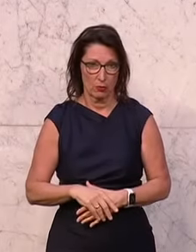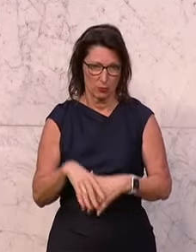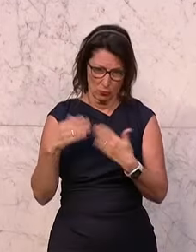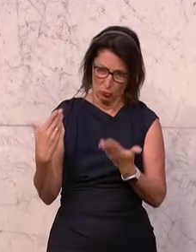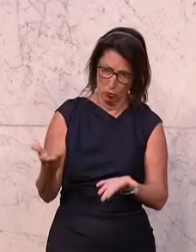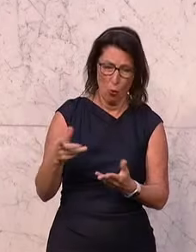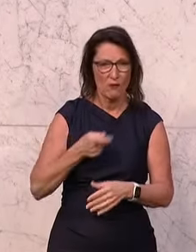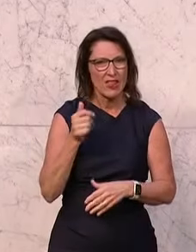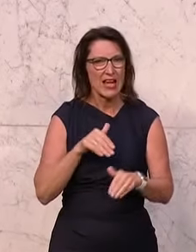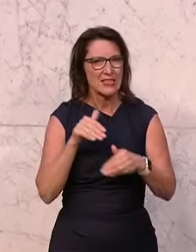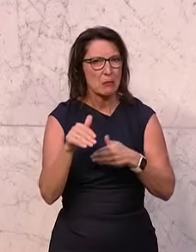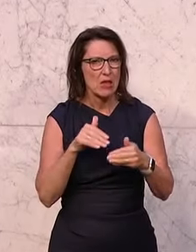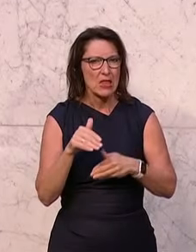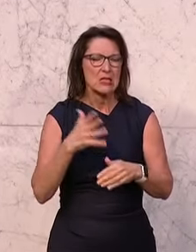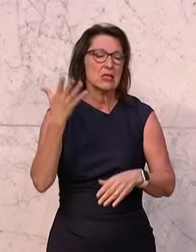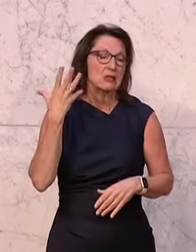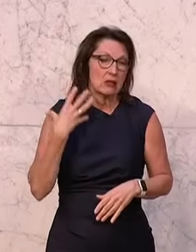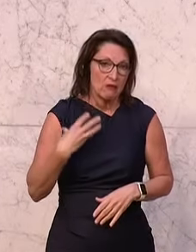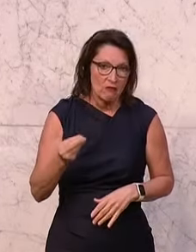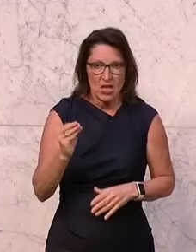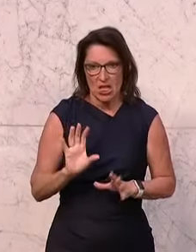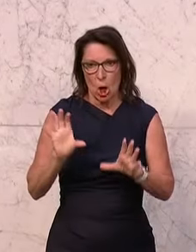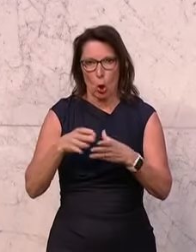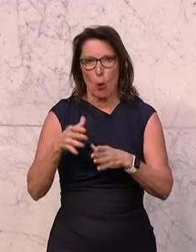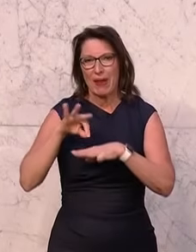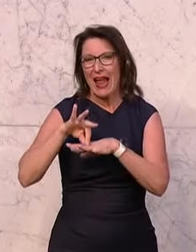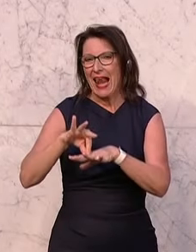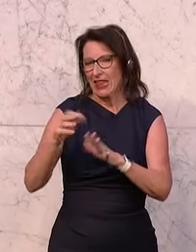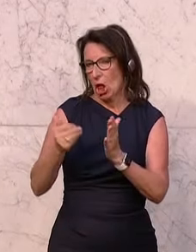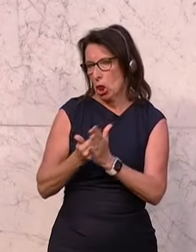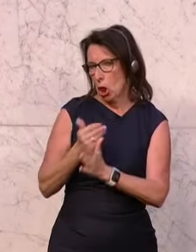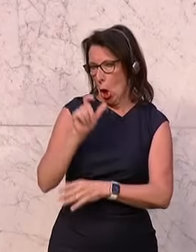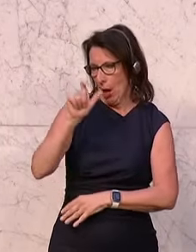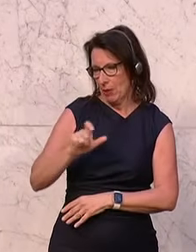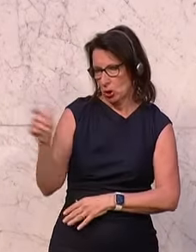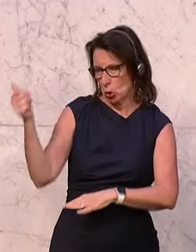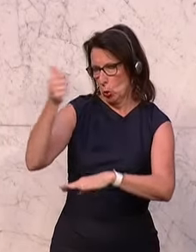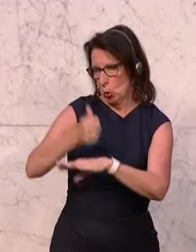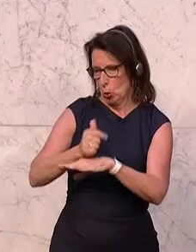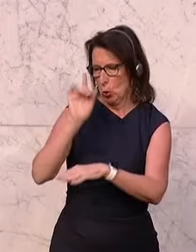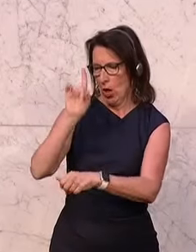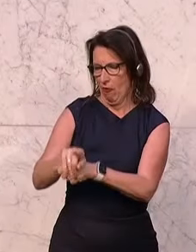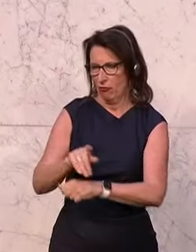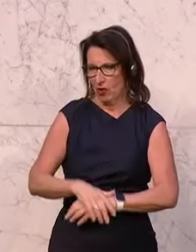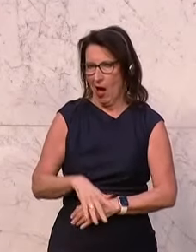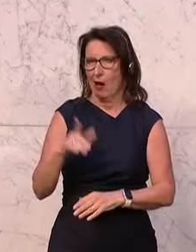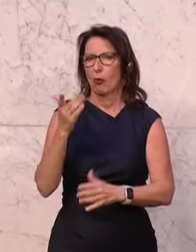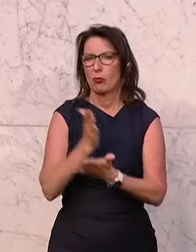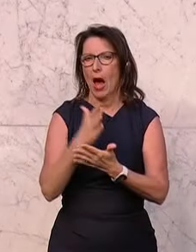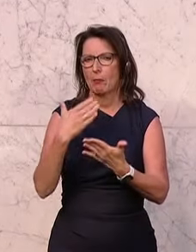kann der Finanzminister wieder einen neuen Gruppenleiter und zwei neue Abteilungsleiter bestellen. Und das ist